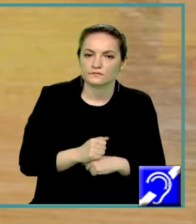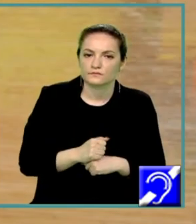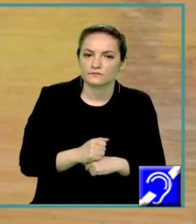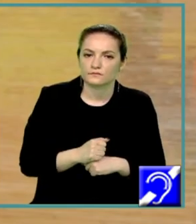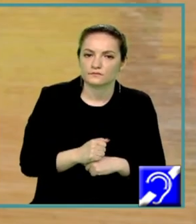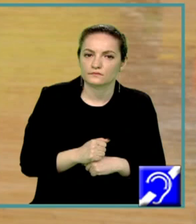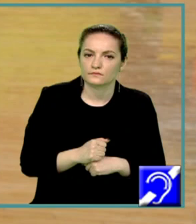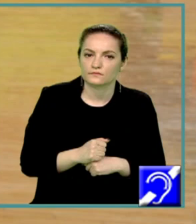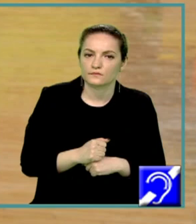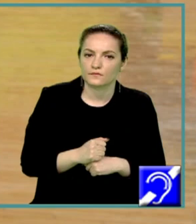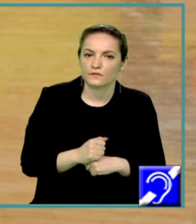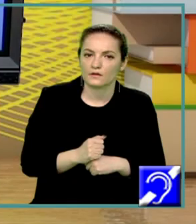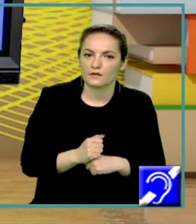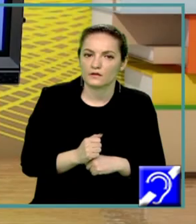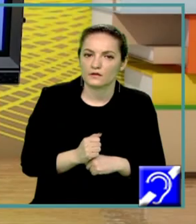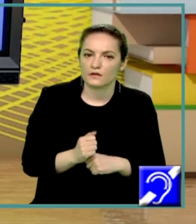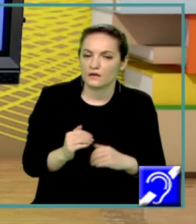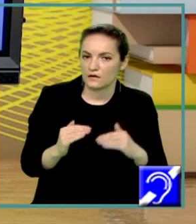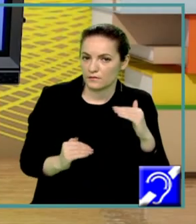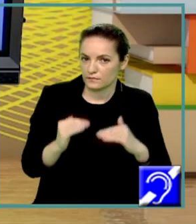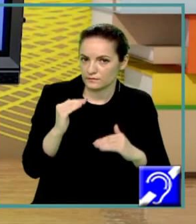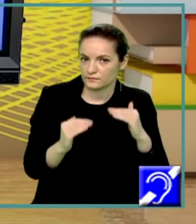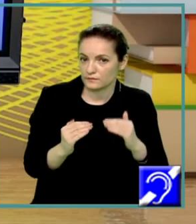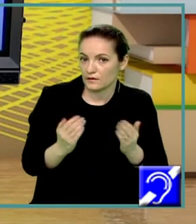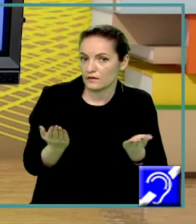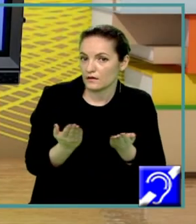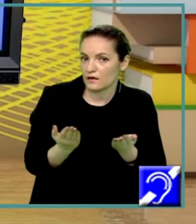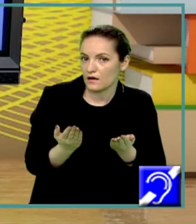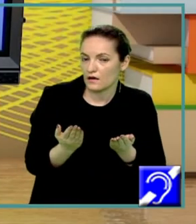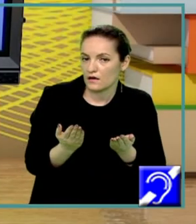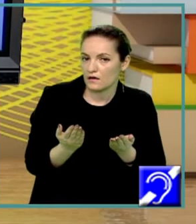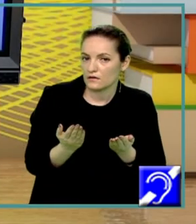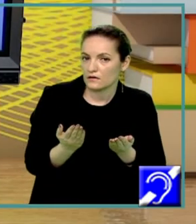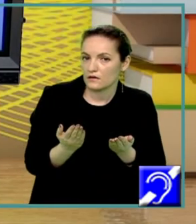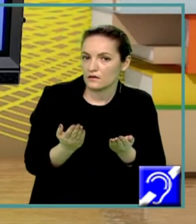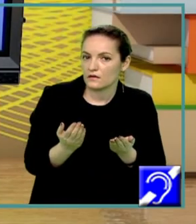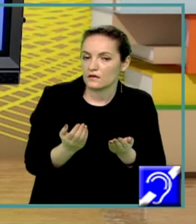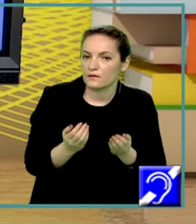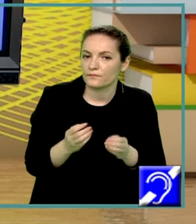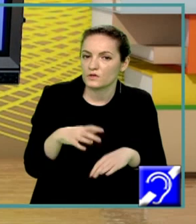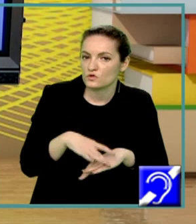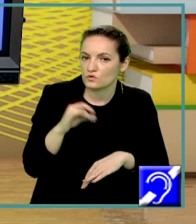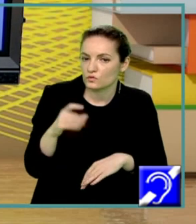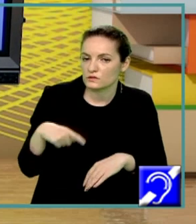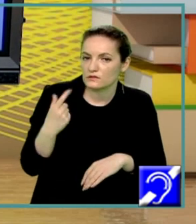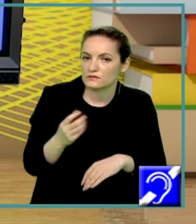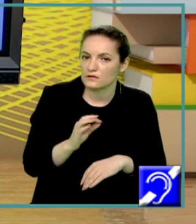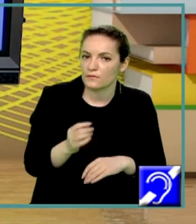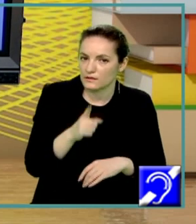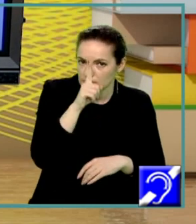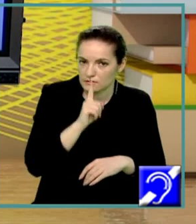și anume vom pune în balanță care dintre abordări este mai simplă și anume Determinarea domeniului de